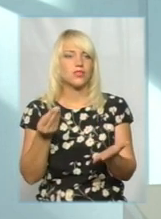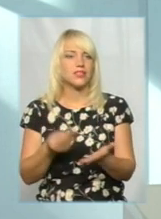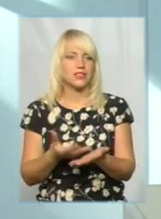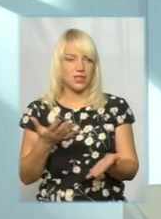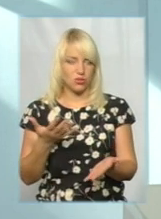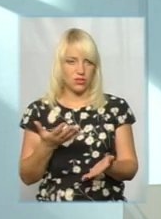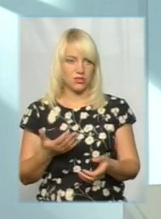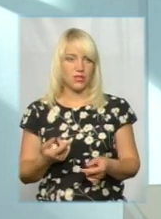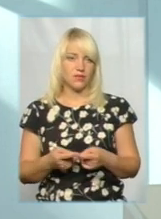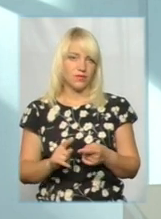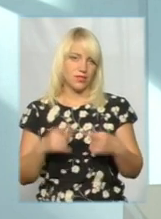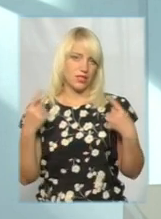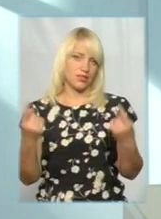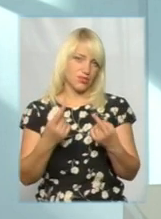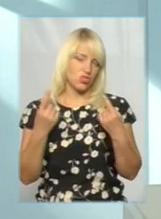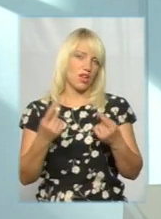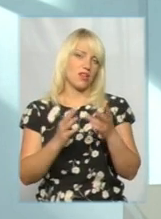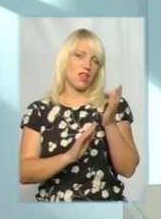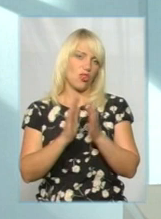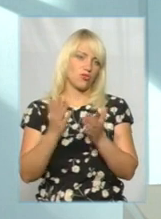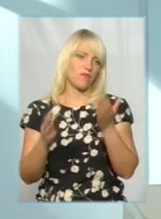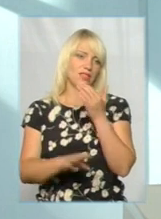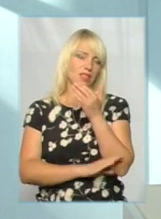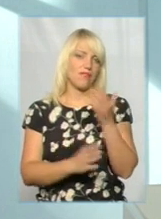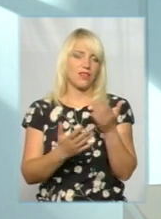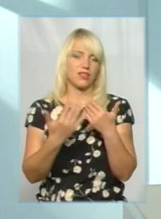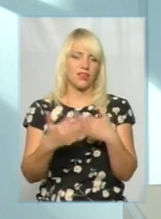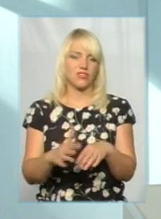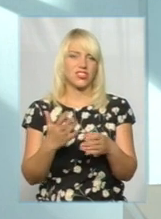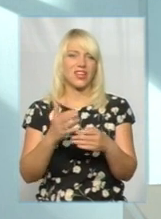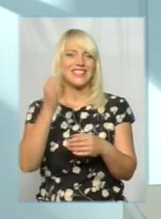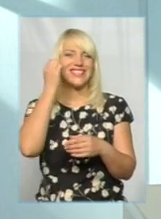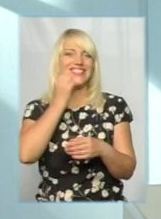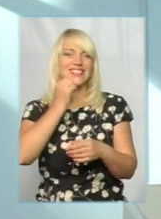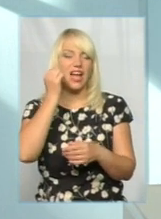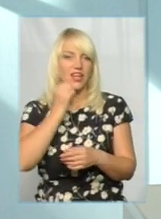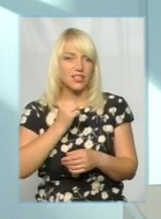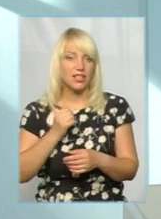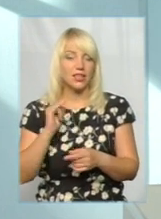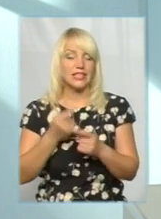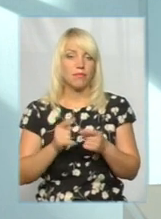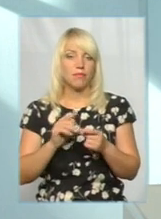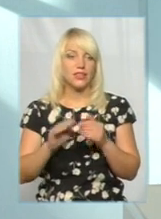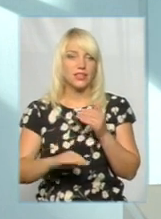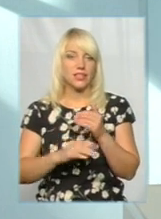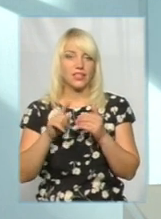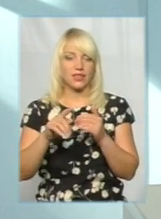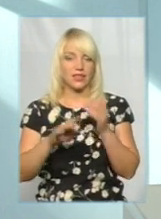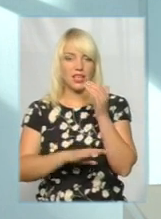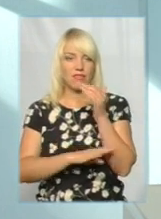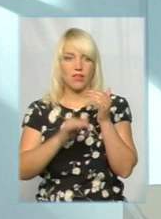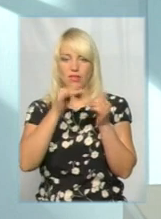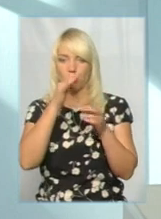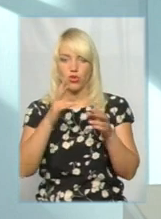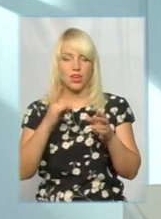ботанічну. Та, це звичайні лісові якісь дерева, які вже є крихкі, старі. Під тими деревами просто, в принципі, не може